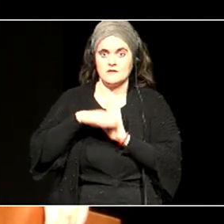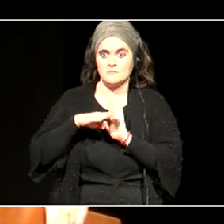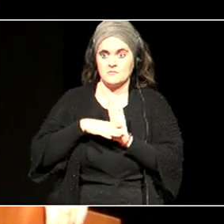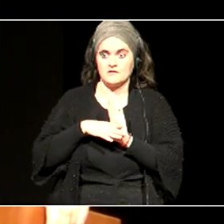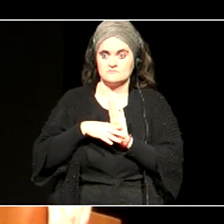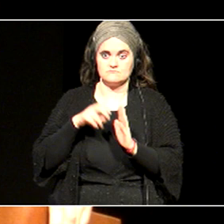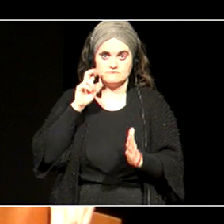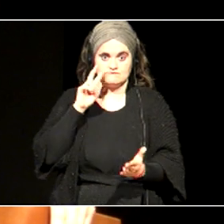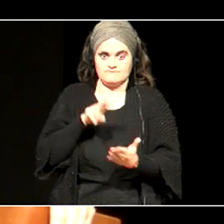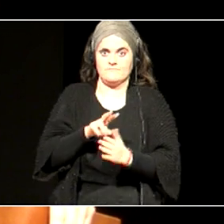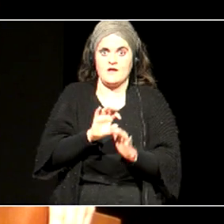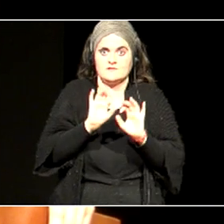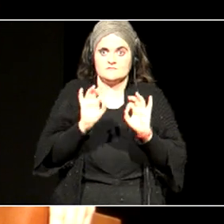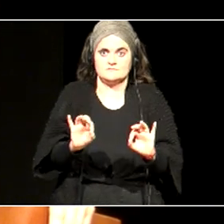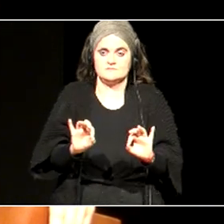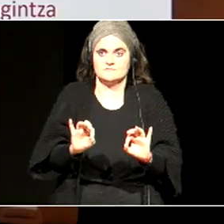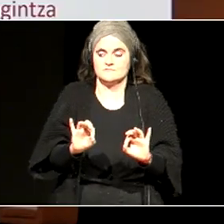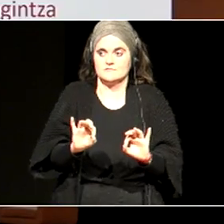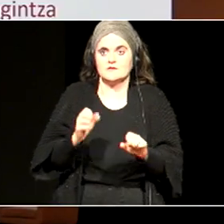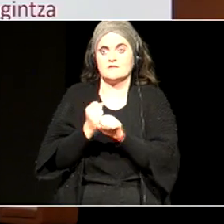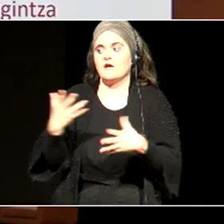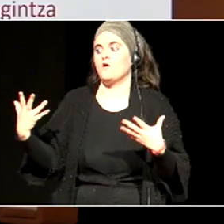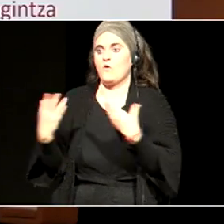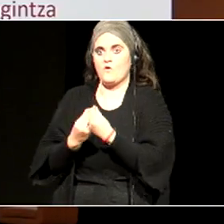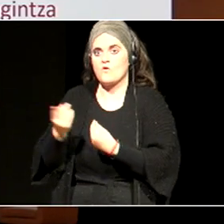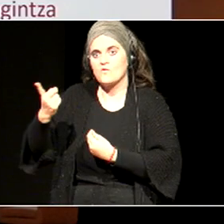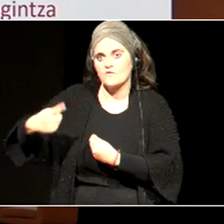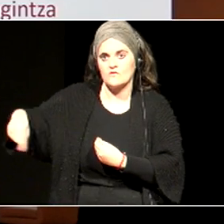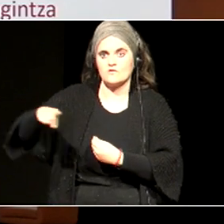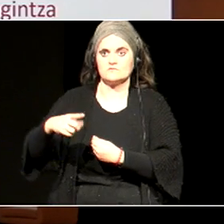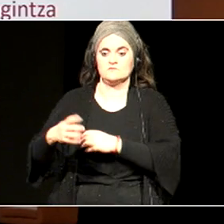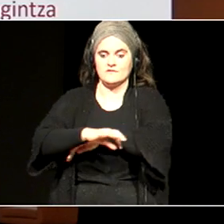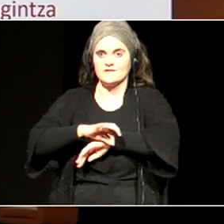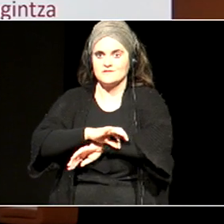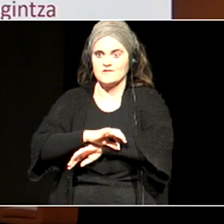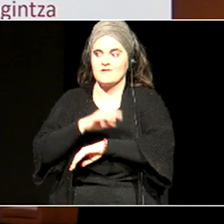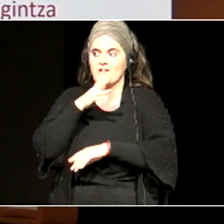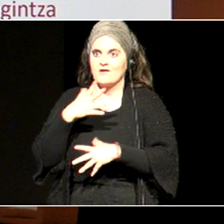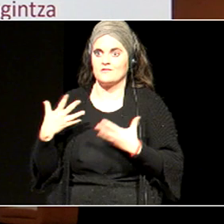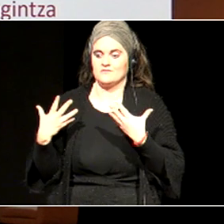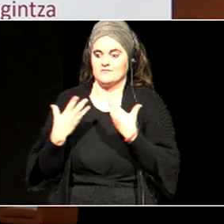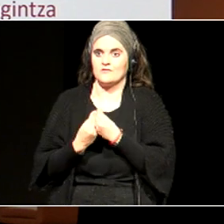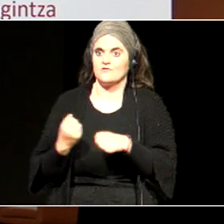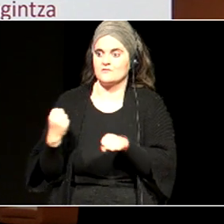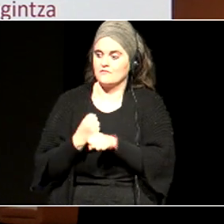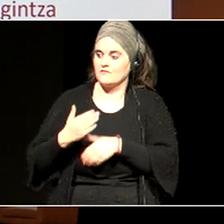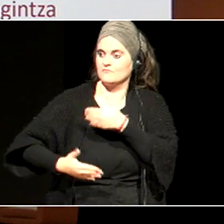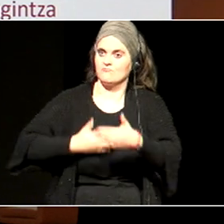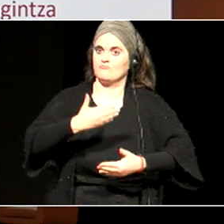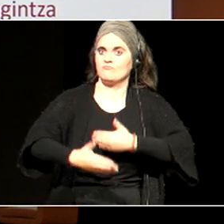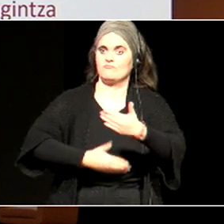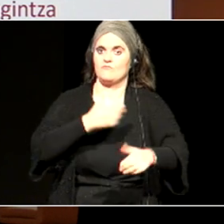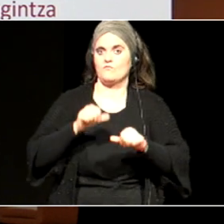izlabat da, beraiekin, lan egin dugu diseinioan, eta beraiekin jarraituko dugu lan egiten, ondoren goetan.